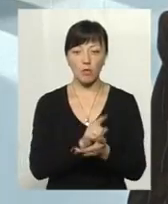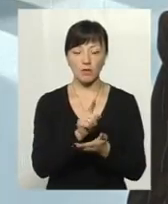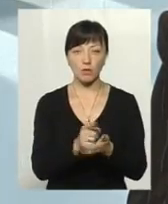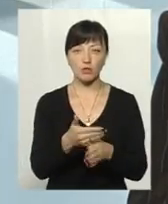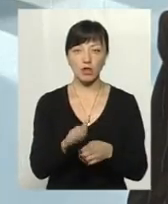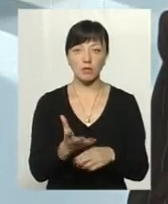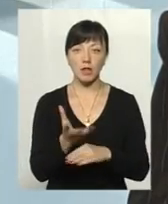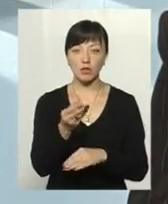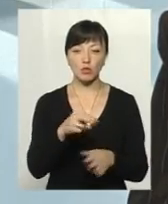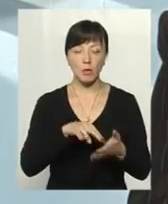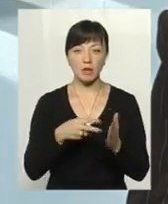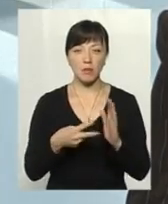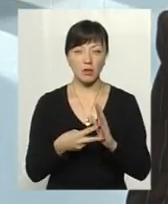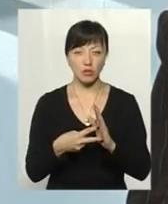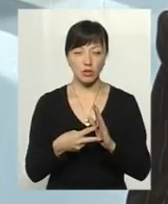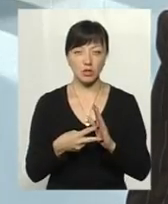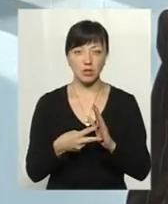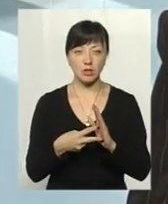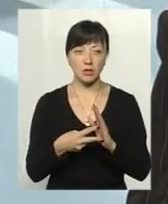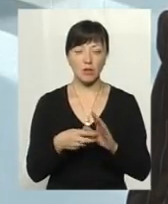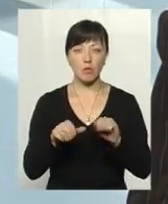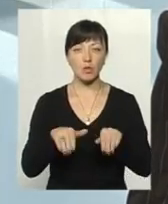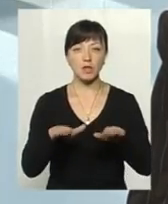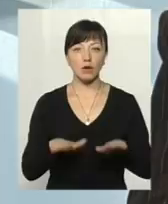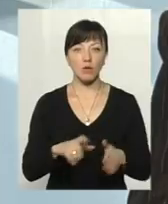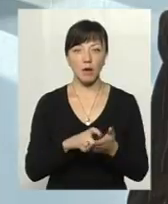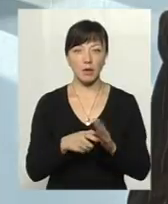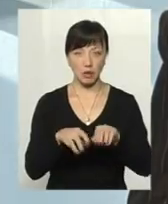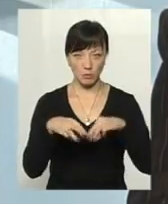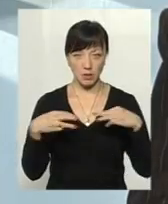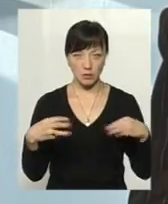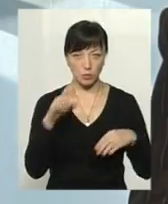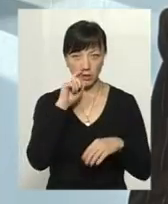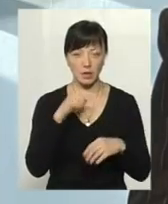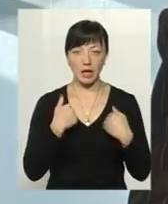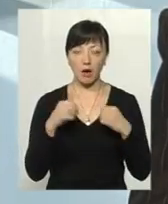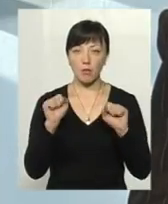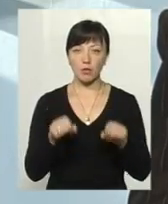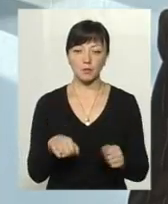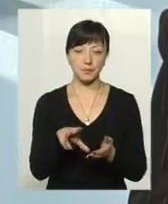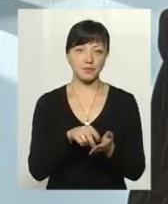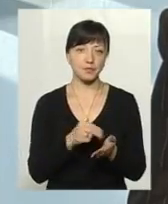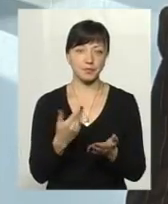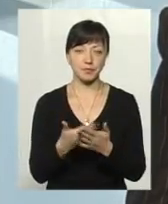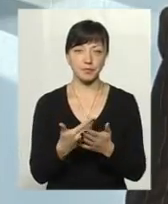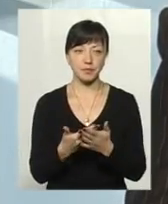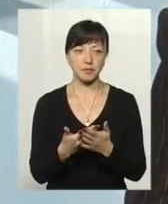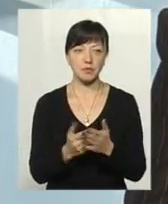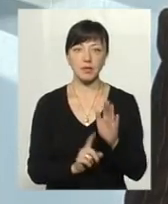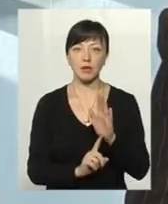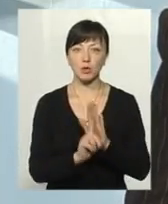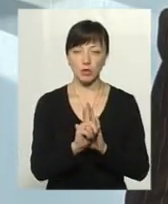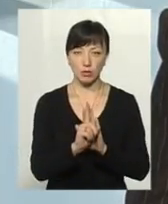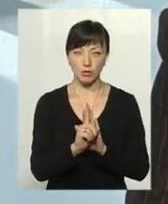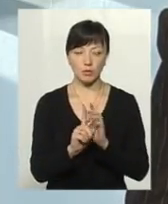частки платежу, він передбачений постановою Кабінету Міністрів України. Ну, я можу вам навести, який це. Тобто, спочатку